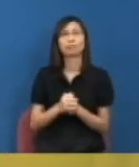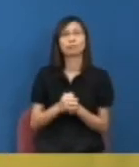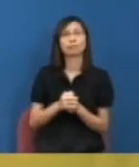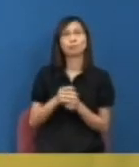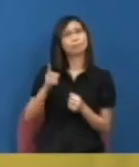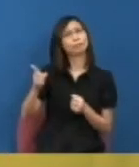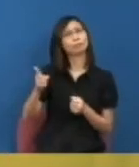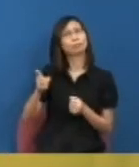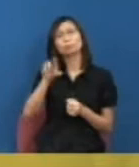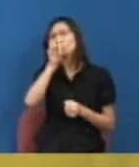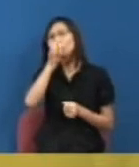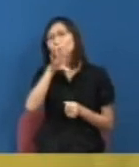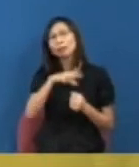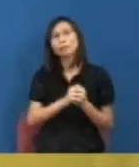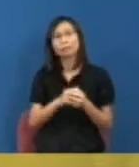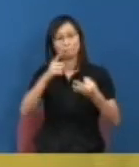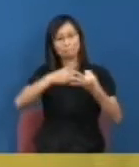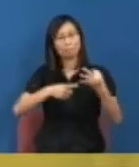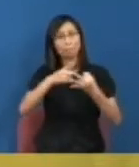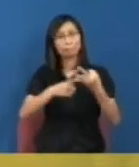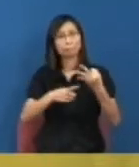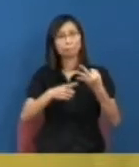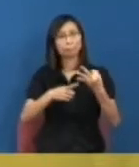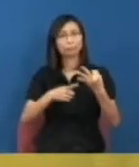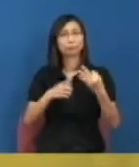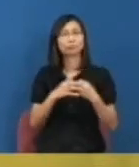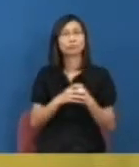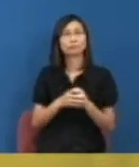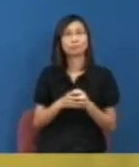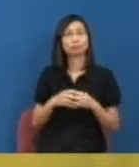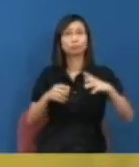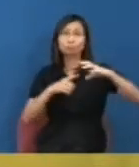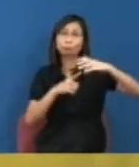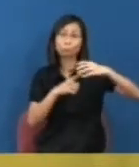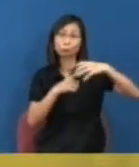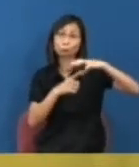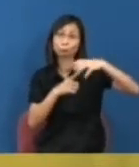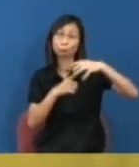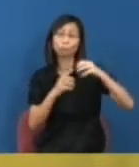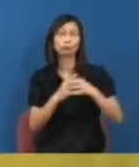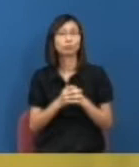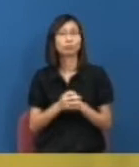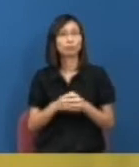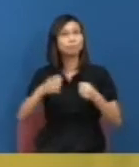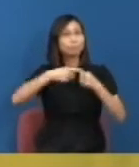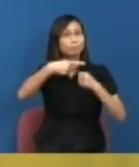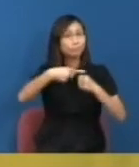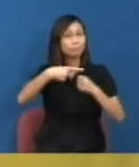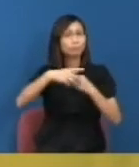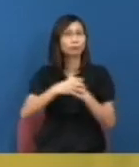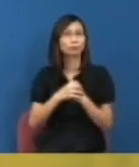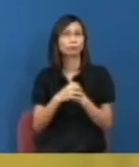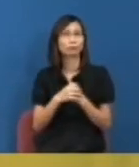提及過鄭耀宗當然很可能第一件事就是他作為一個